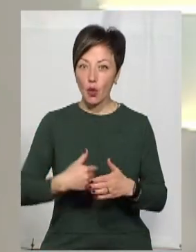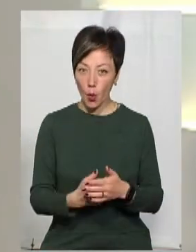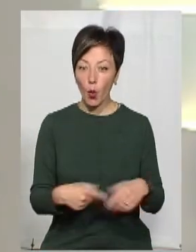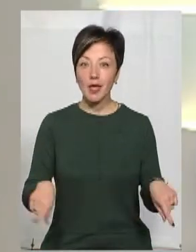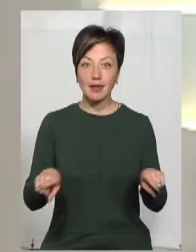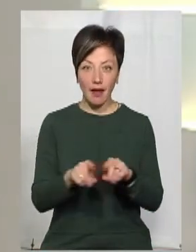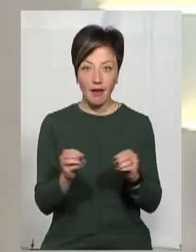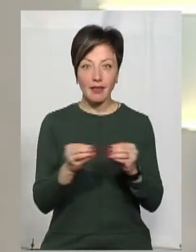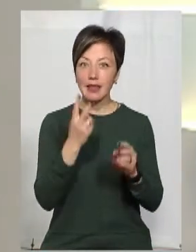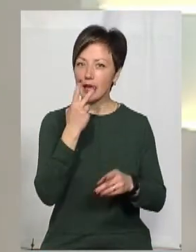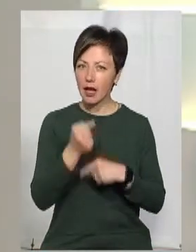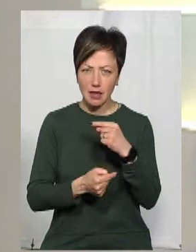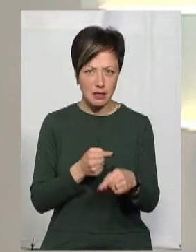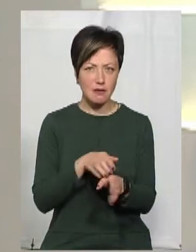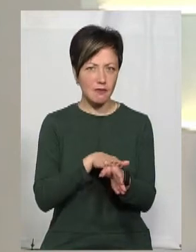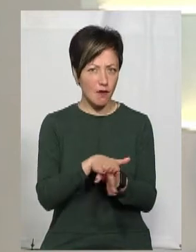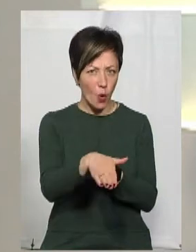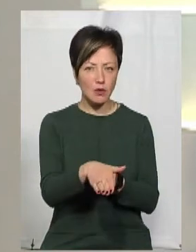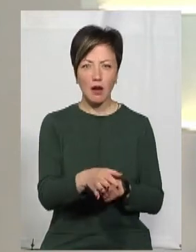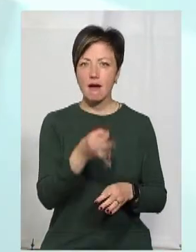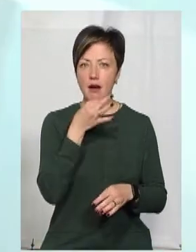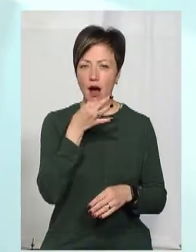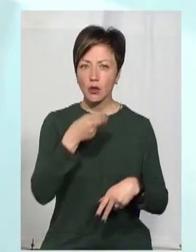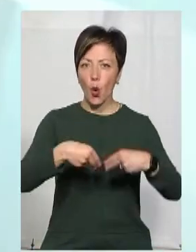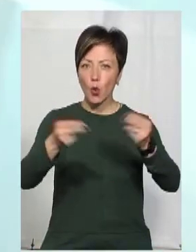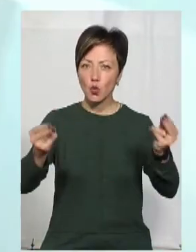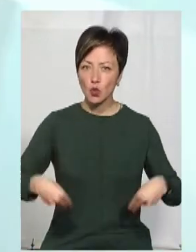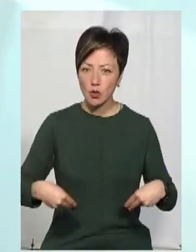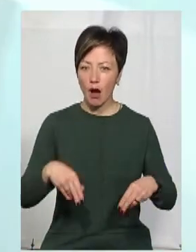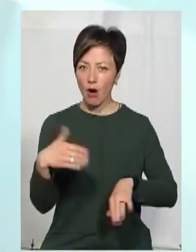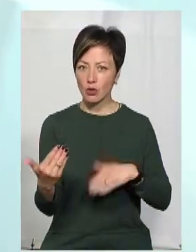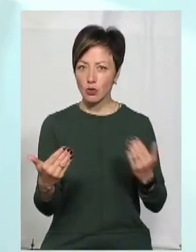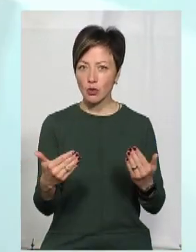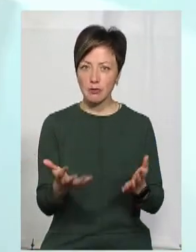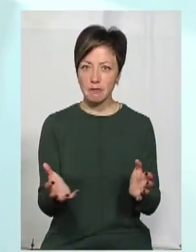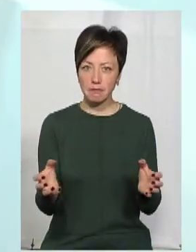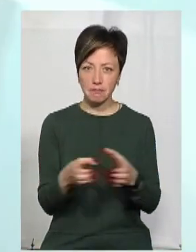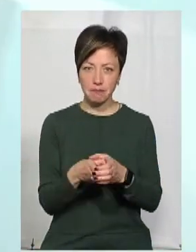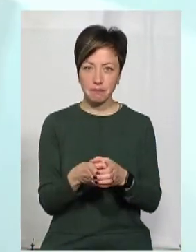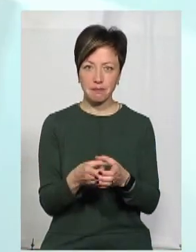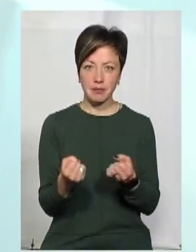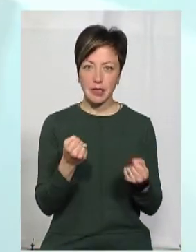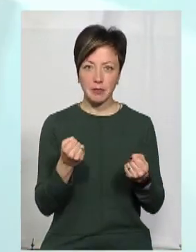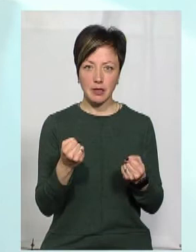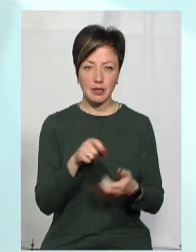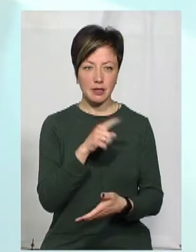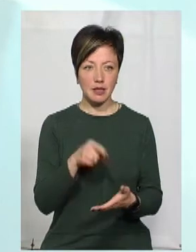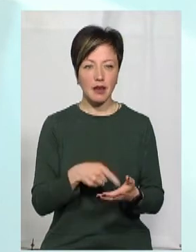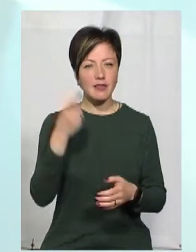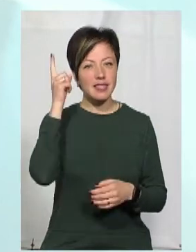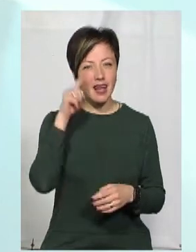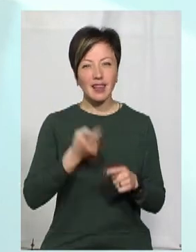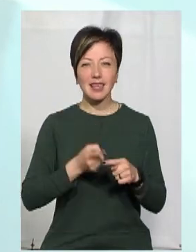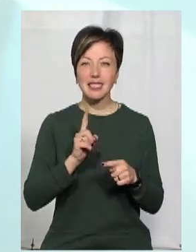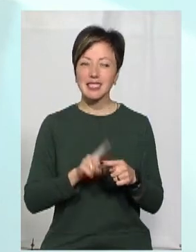традиція прямо так точно і дотримується, що от рано одружуватися і так один одного митсеньку триматися? Ну, ви знаєте, зараз вимирає